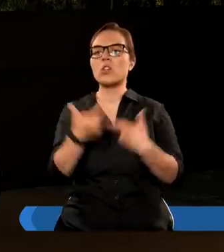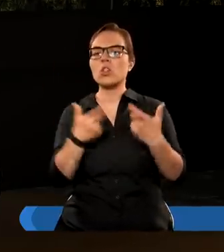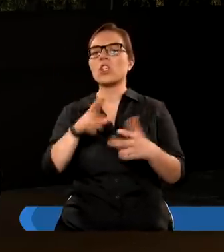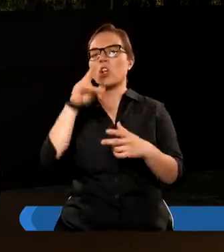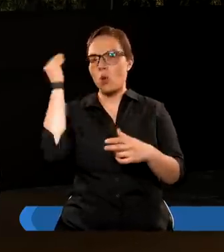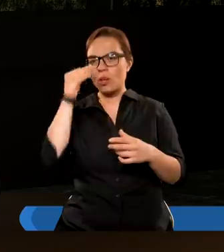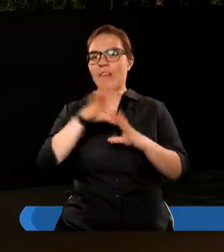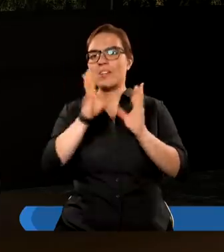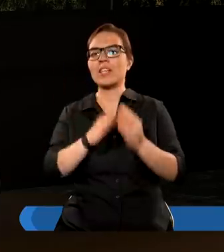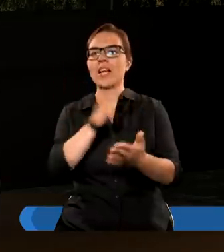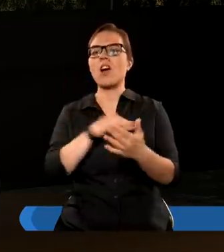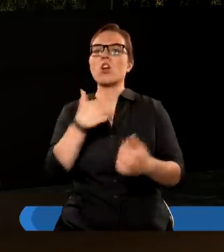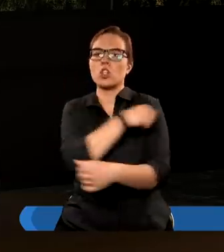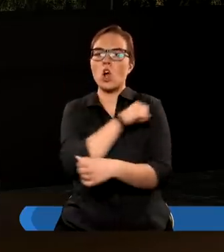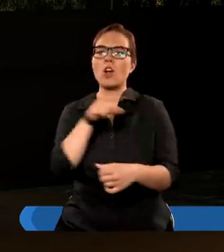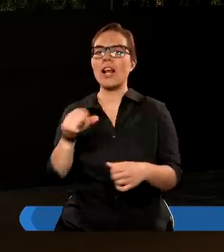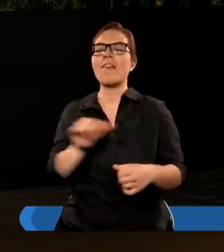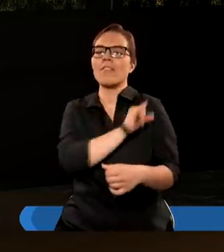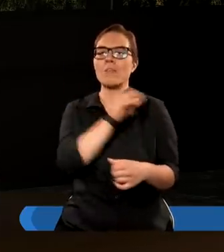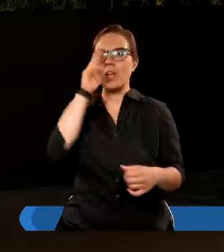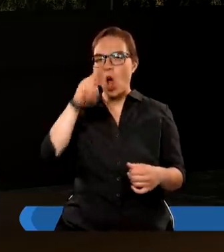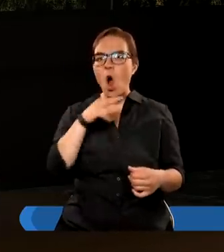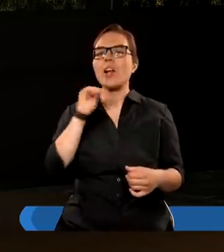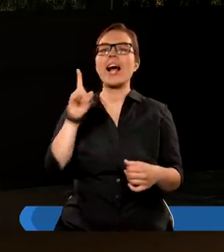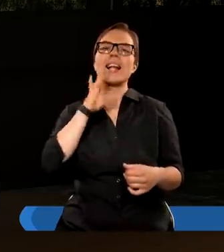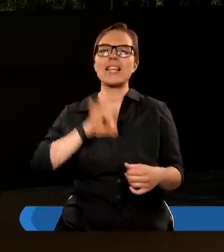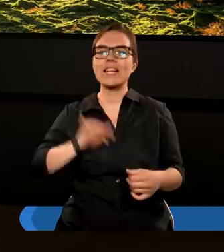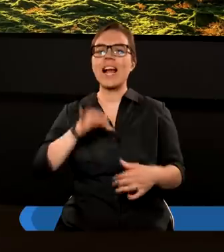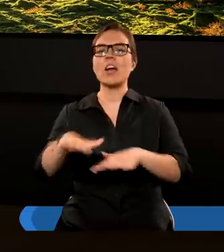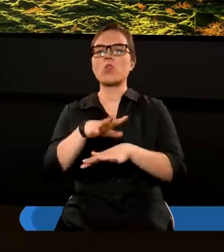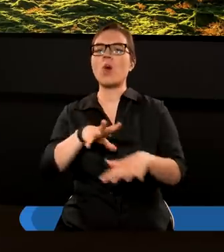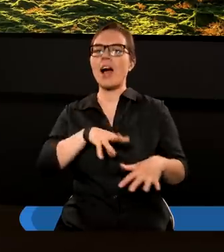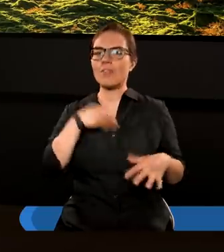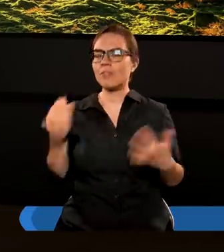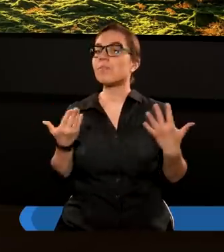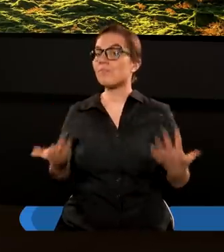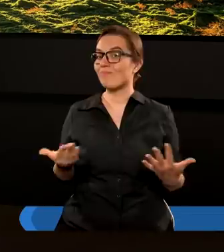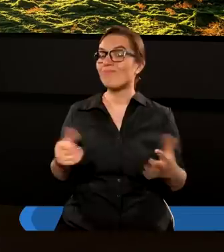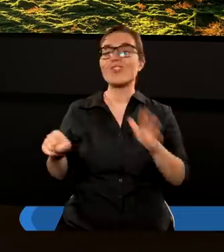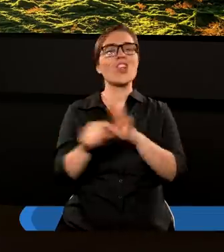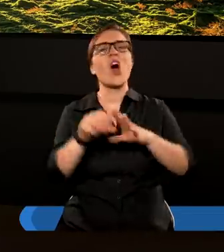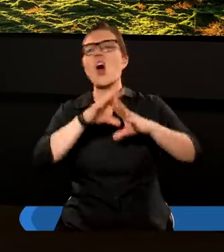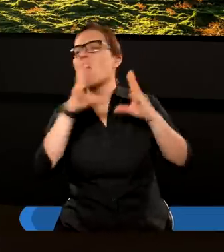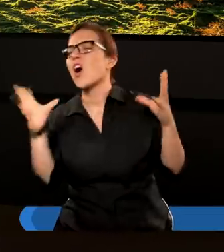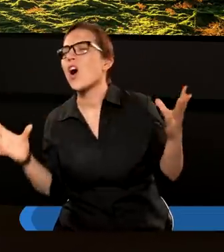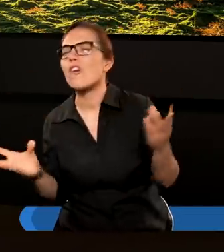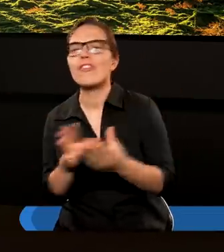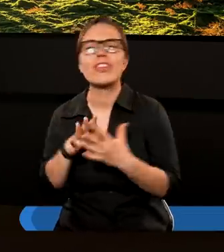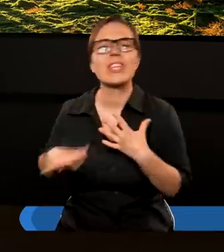czyńcie uczniami wszystkie narody, chrzcząc je w imię Ojca i Syna i Ducha Świętego. Więc do wszystkich narodów